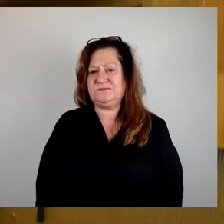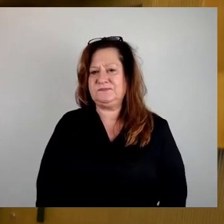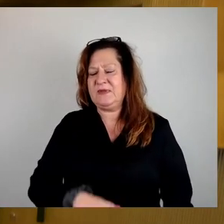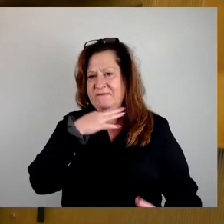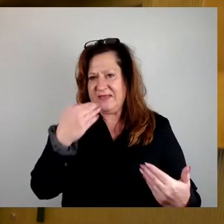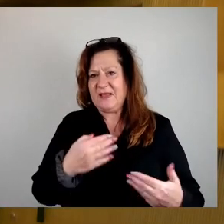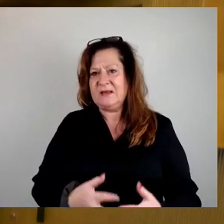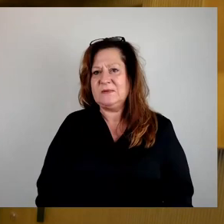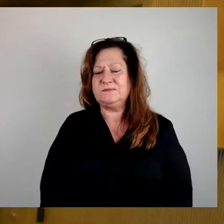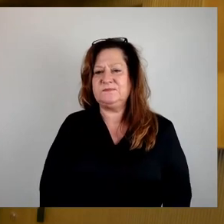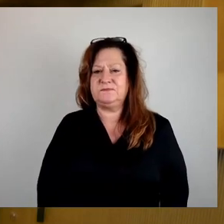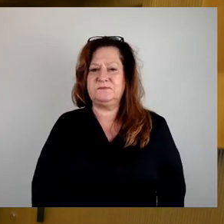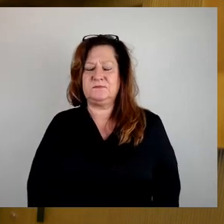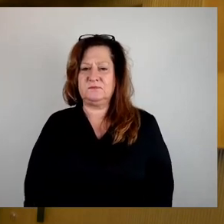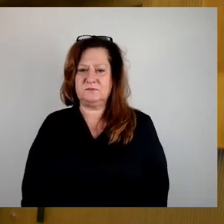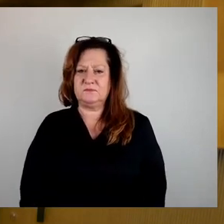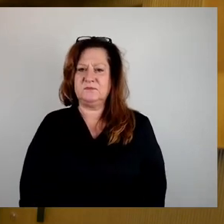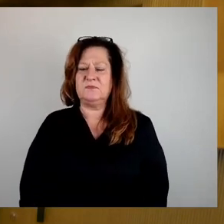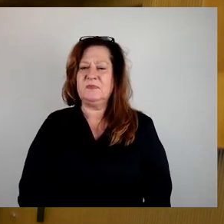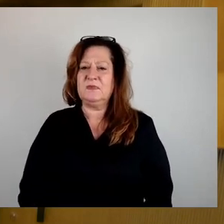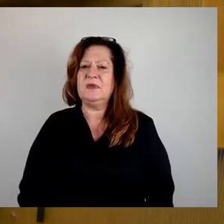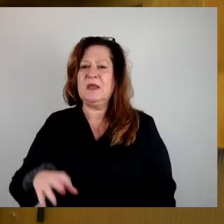So, wir setzen fort mit der SPD-Fraktion, Herr Dries.